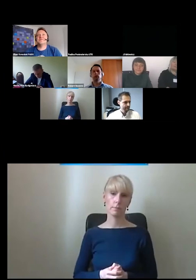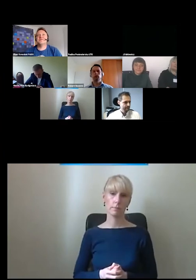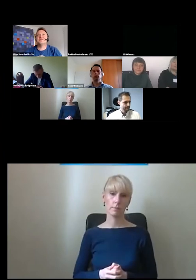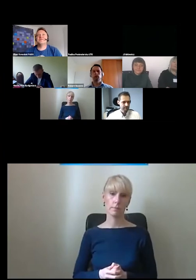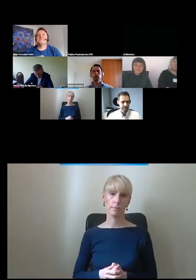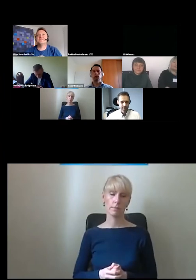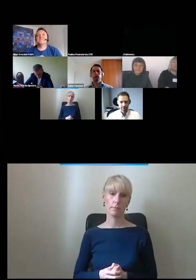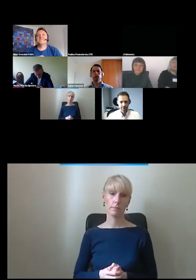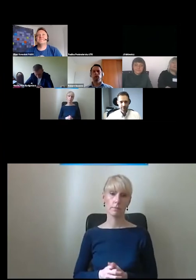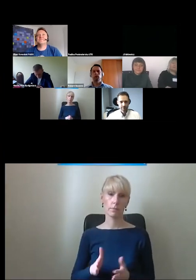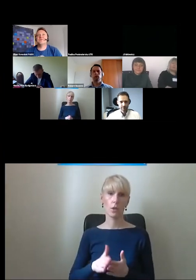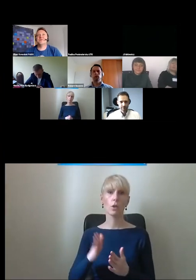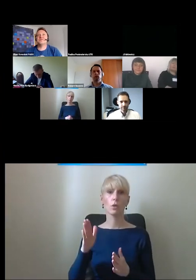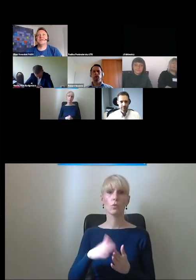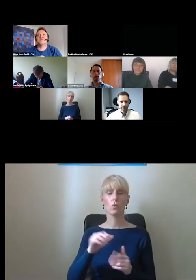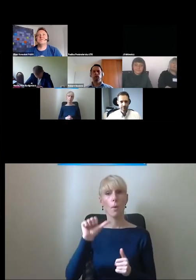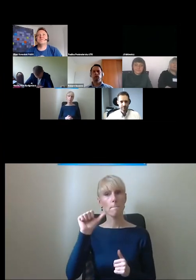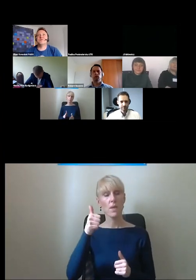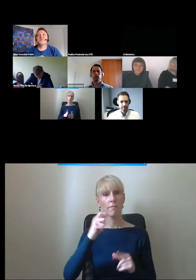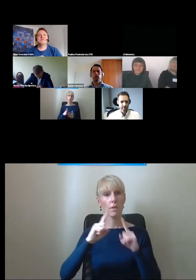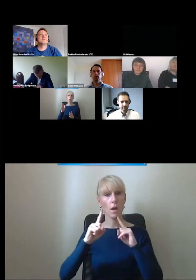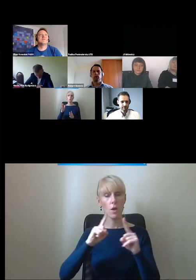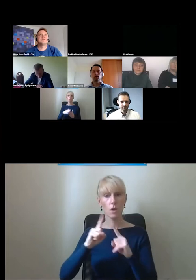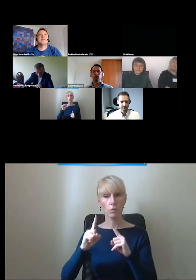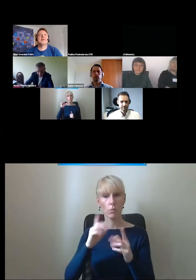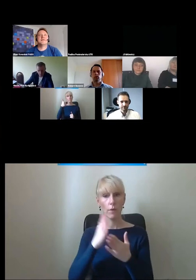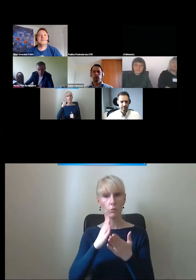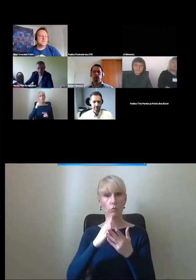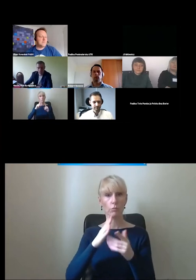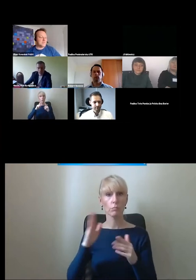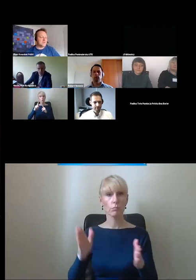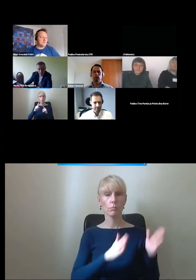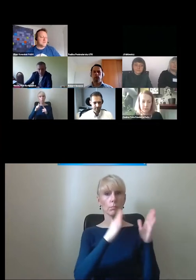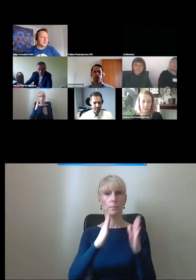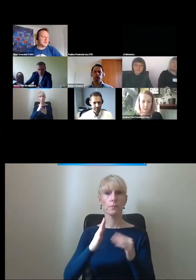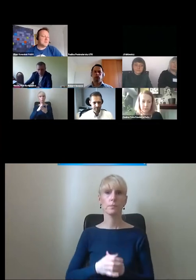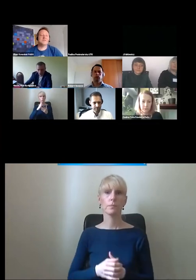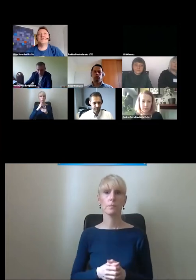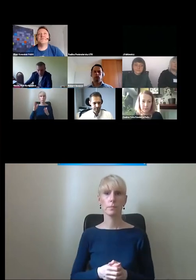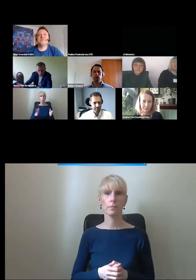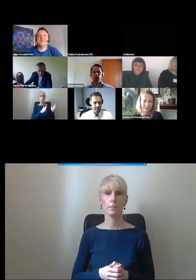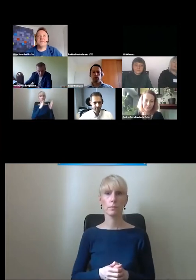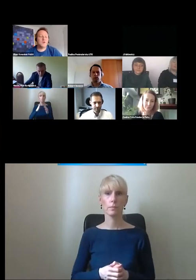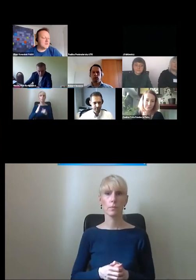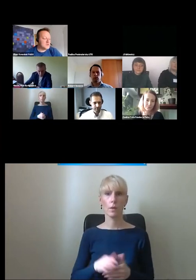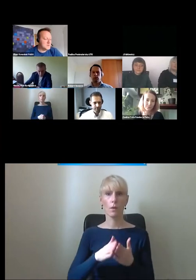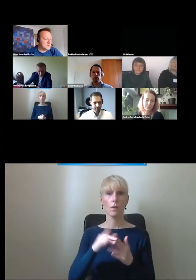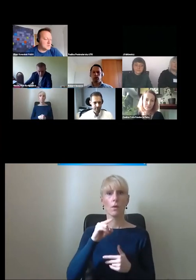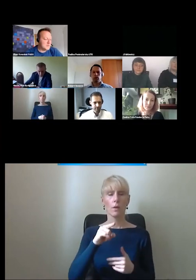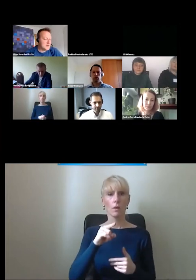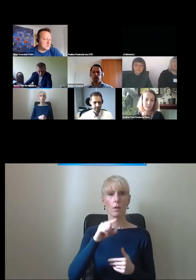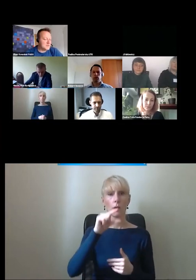pierwszej naszej rozmowy. Mamy, tak jak powiedziałem, troje